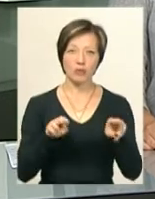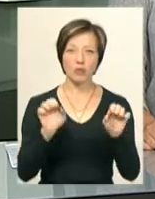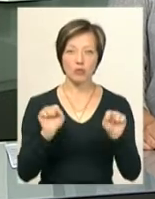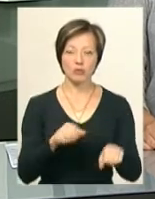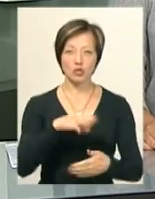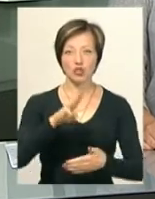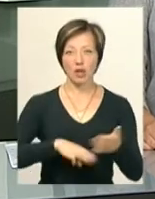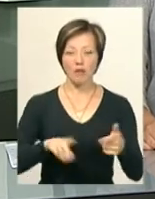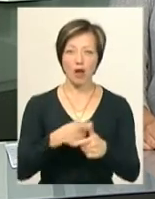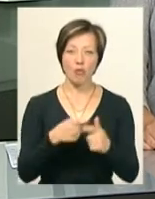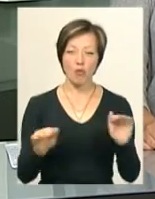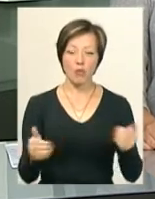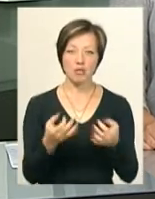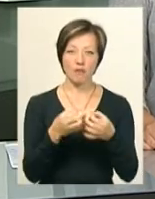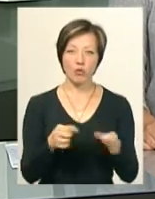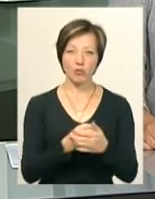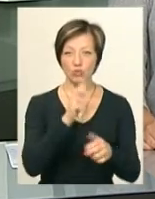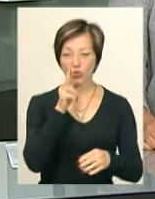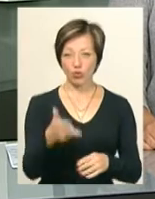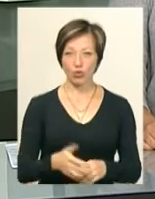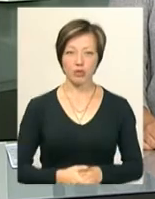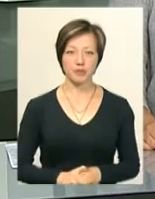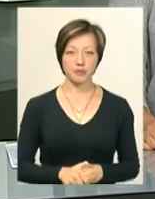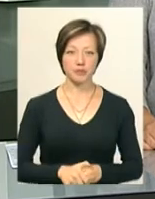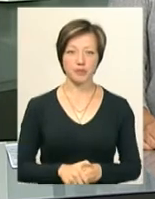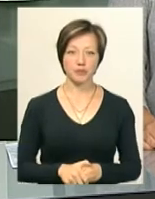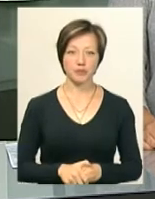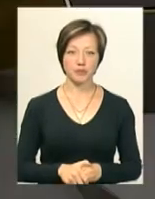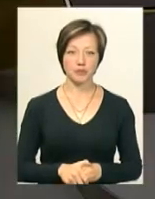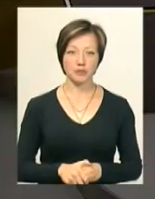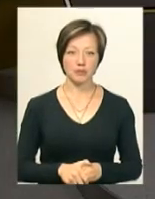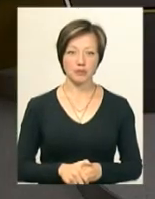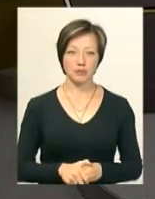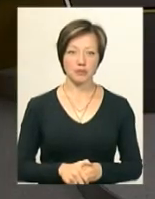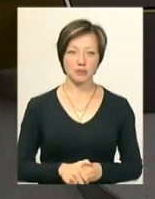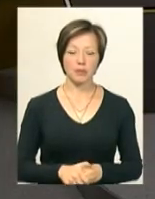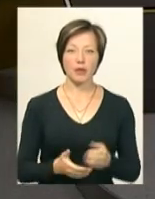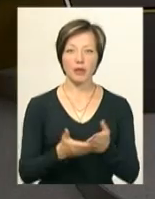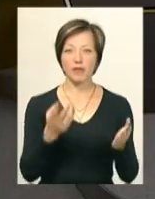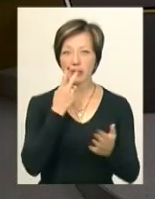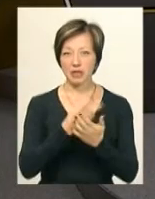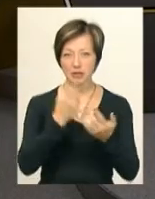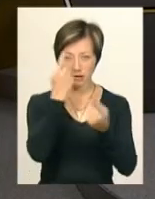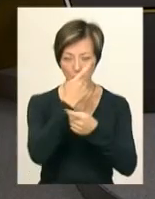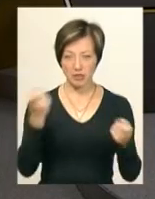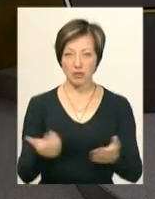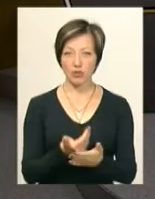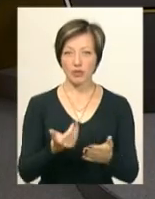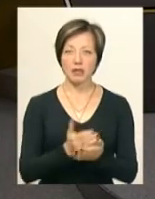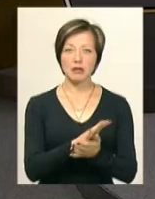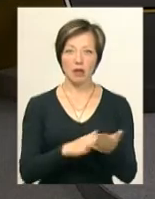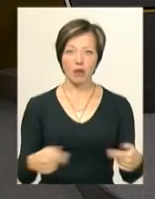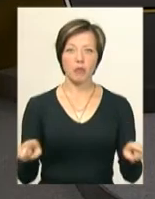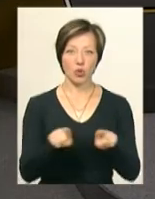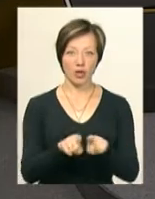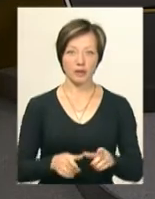загрожує штраф або обмеження волі до трьох років, повідомила Інна Глега. Ви дивитеся інформаційний випуск новин і далі про